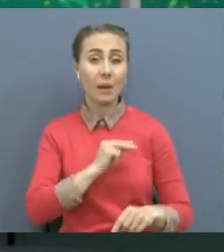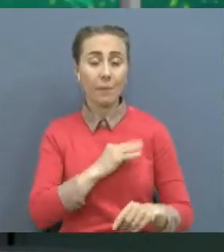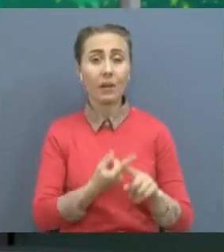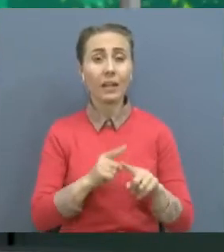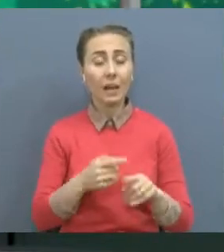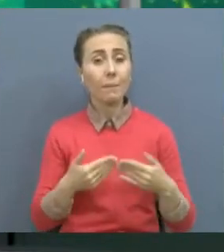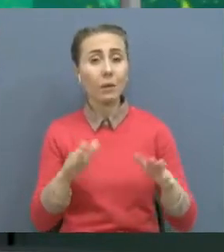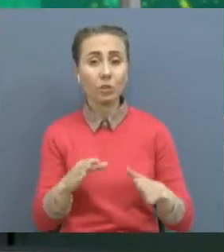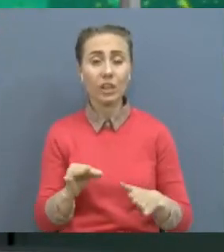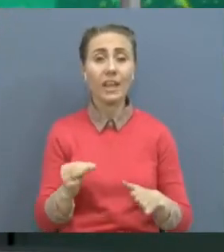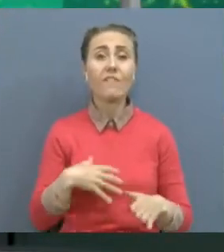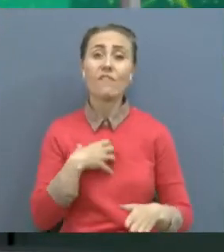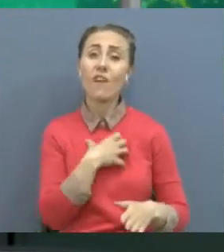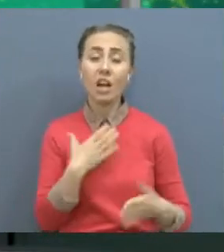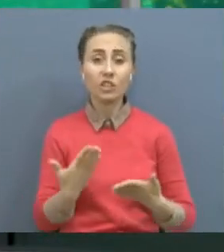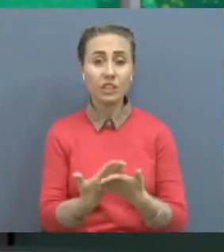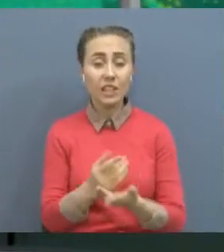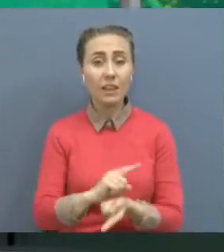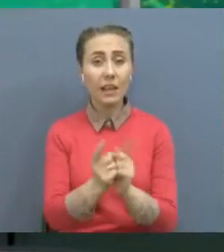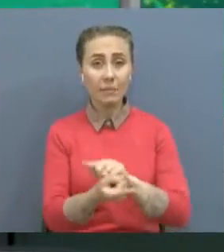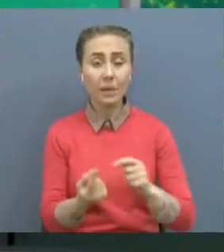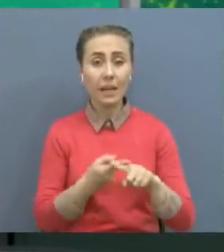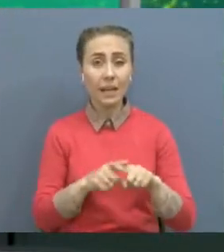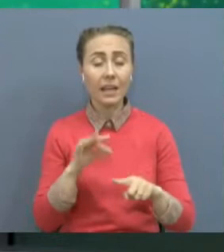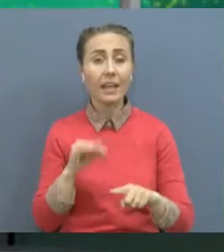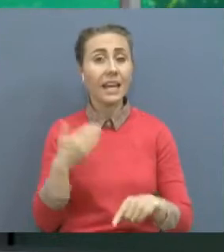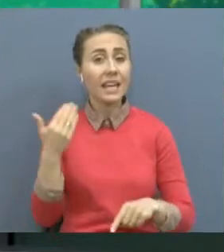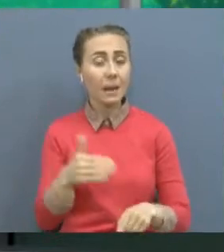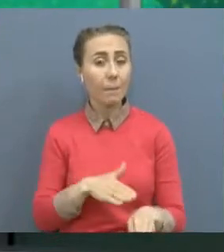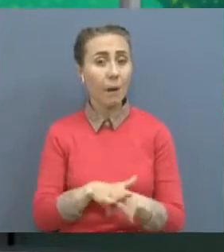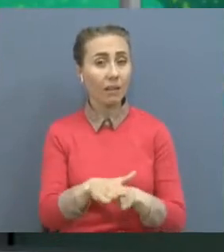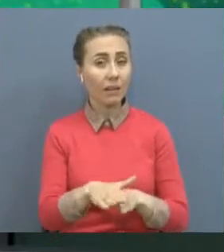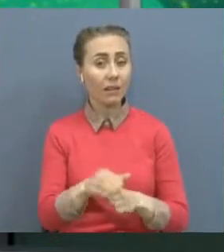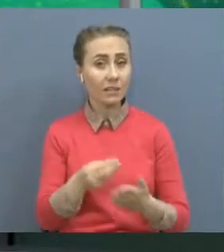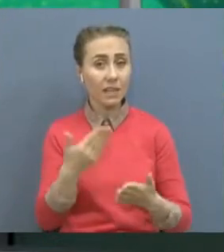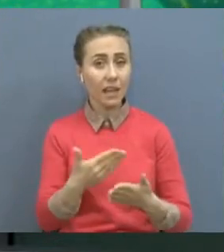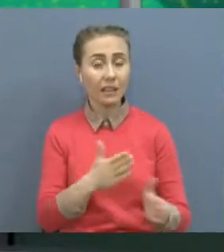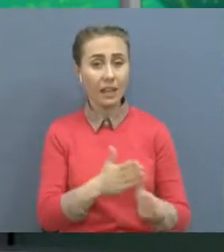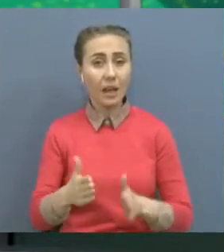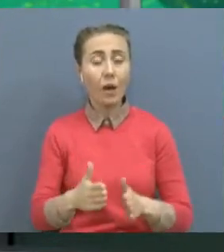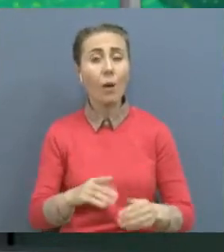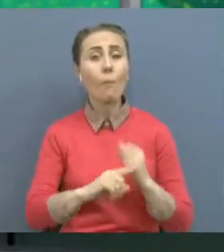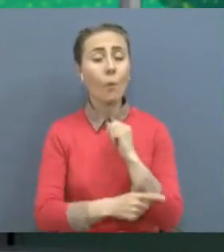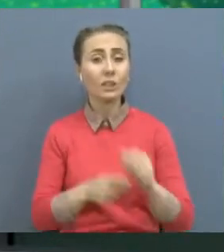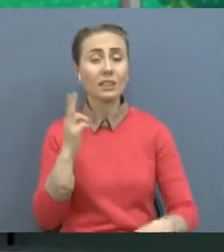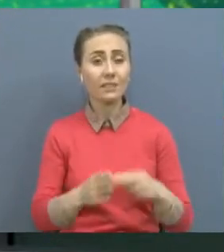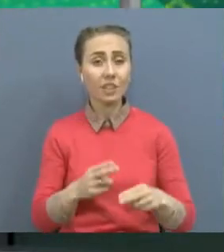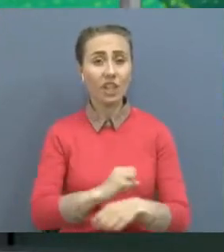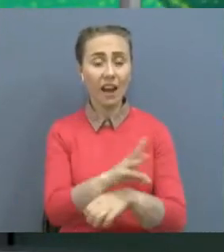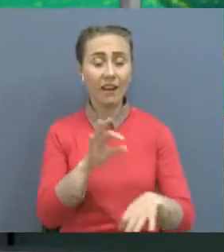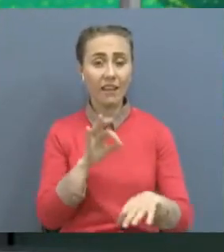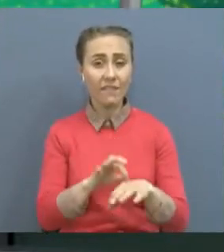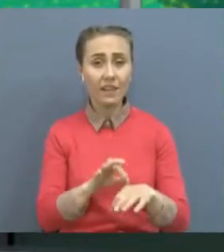екаптыда ұруға шалдығыдың өсімі 7%-дан асқан жоқ. Бас санитар дәргер Айжан Есміған Бетова осындай